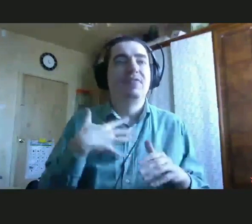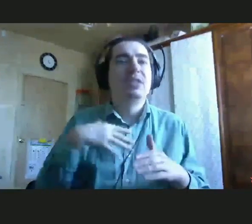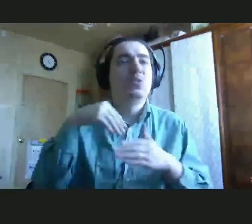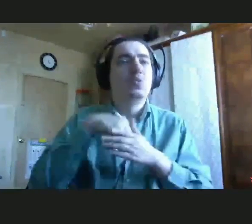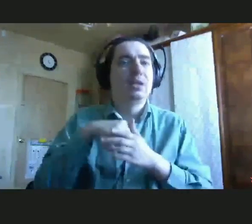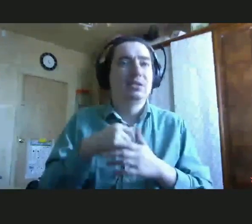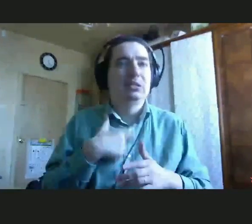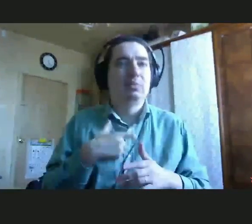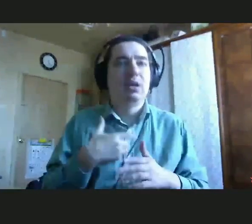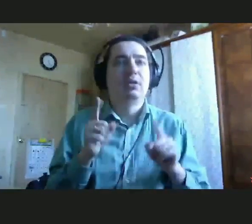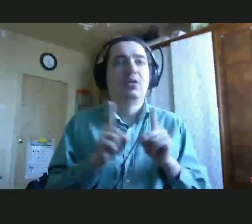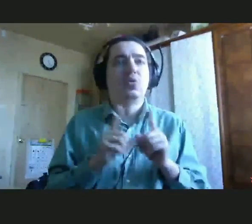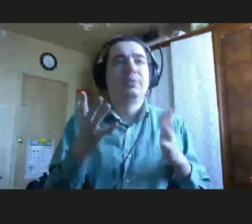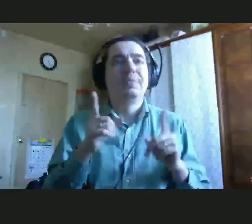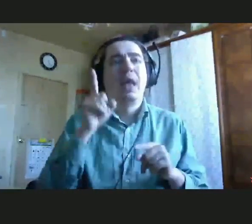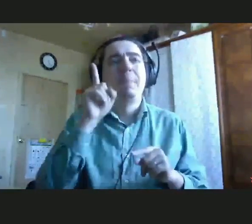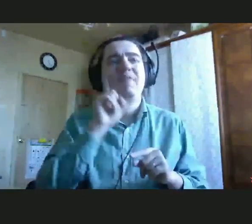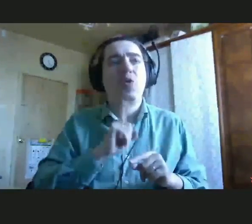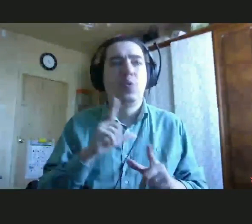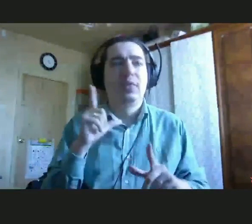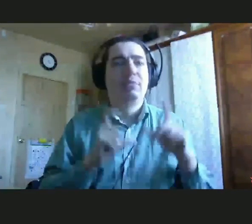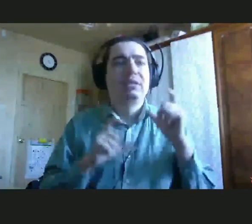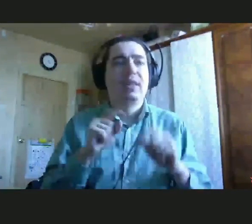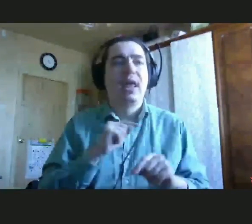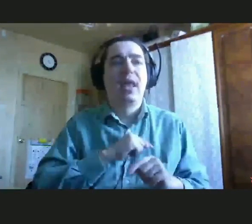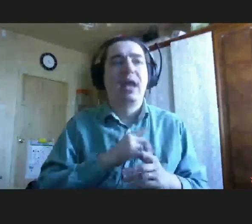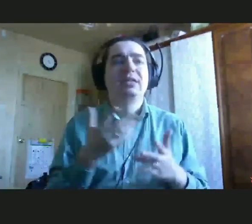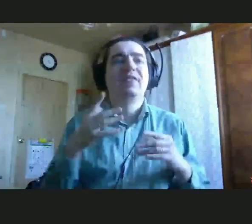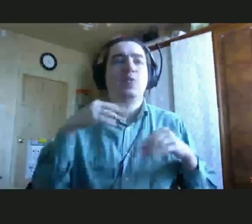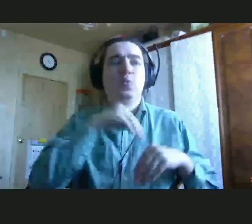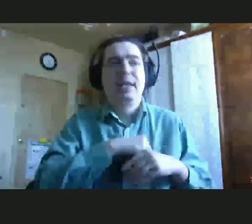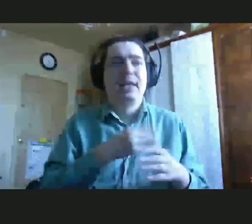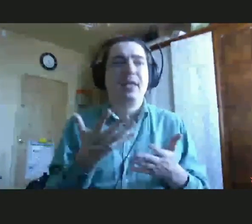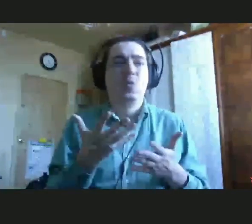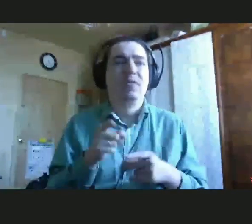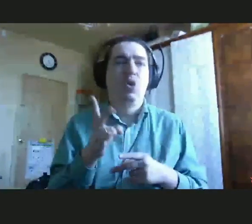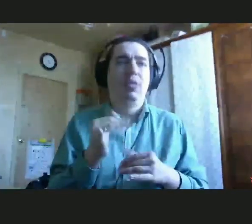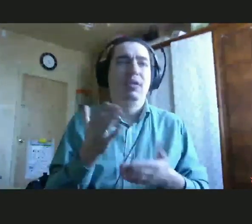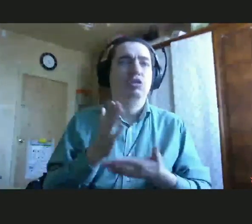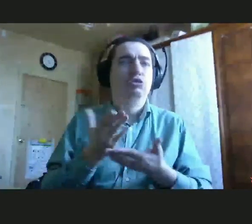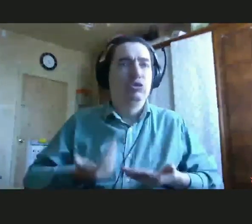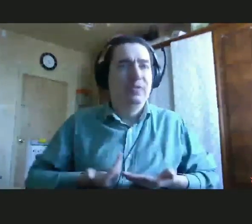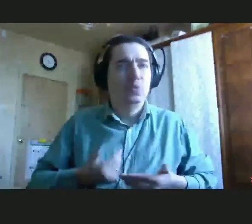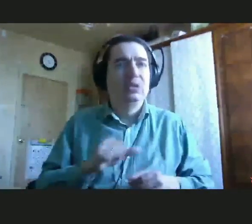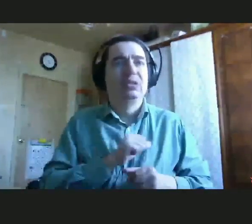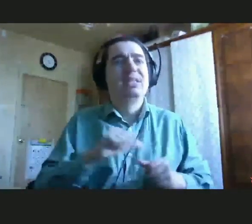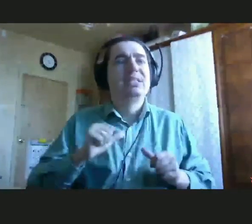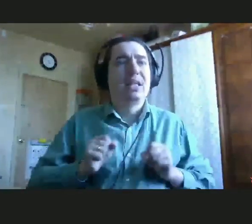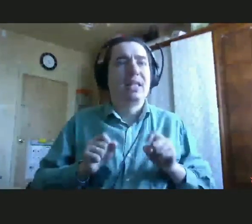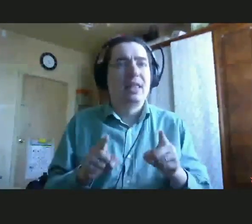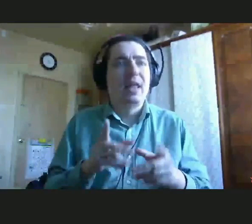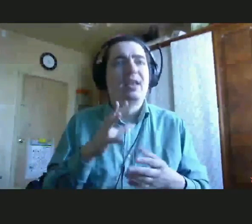комфортный эмоциональный кластер, внутри которого они живут самостоятельно со своей проблемой, внутри которого